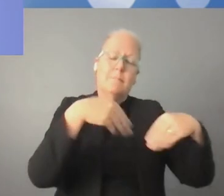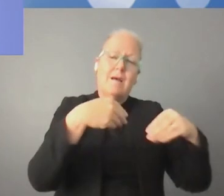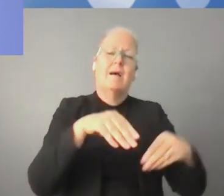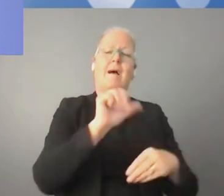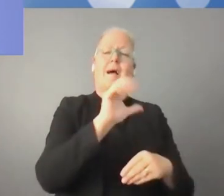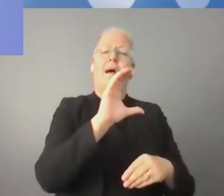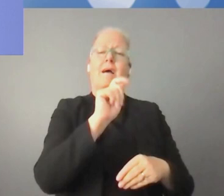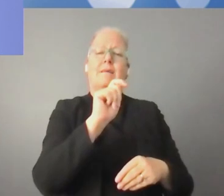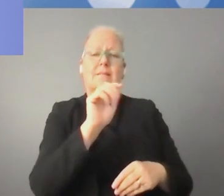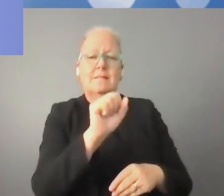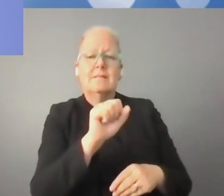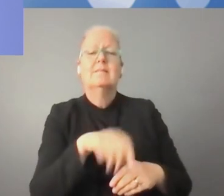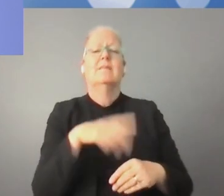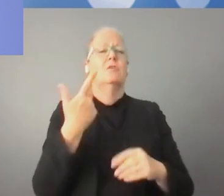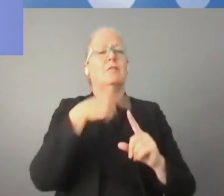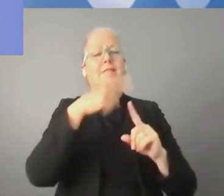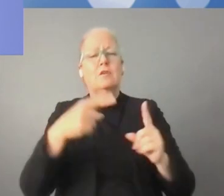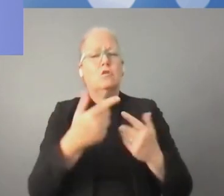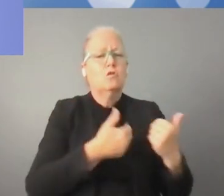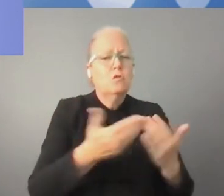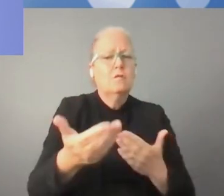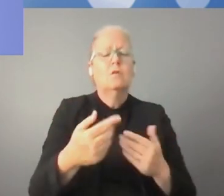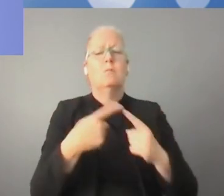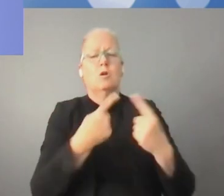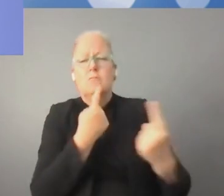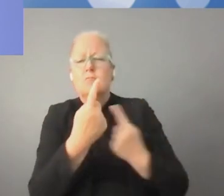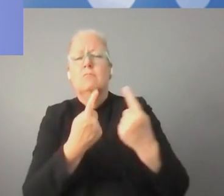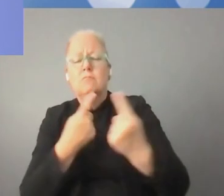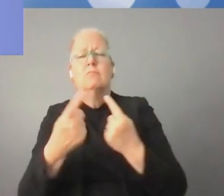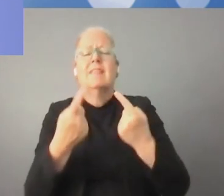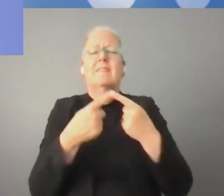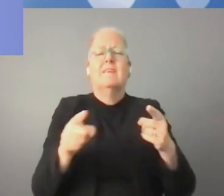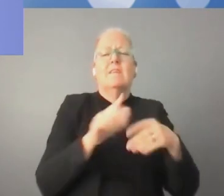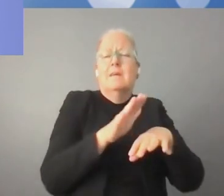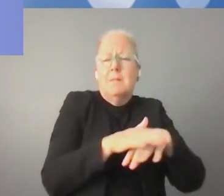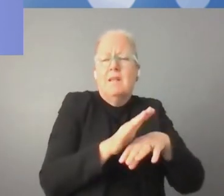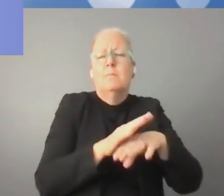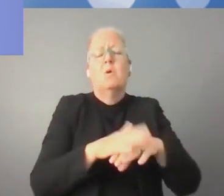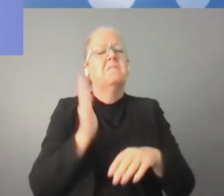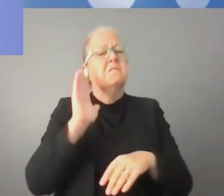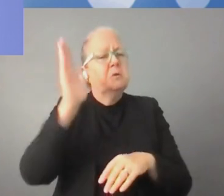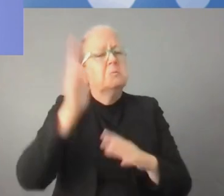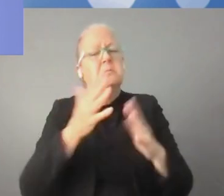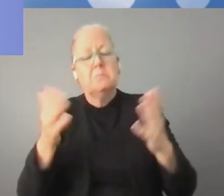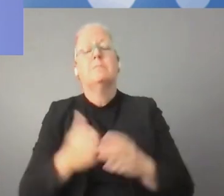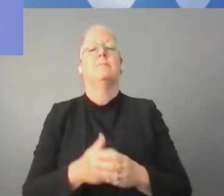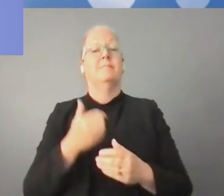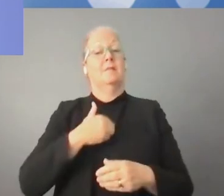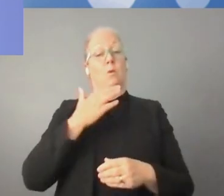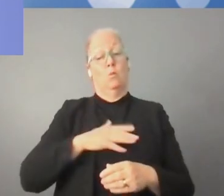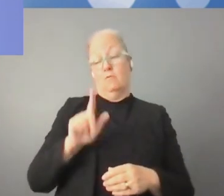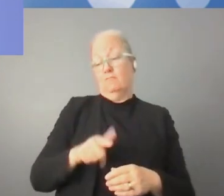مشاعدة جديدة على المستوى الأوروبي تخصوا الذكاء الاصطناعي وخدمات الرقمية. نتحدث